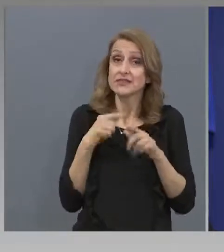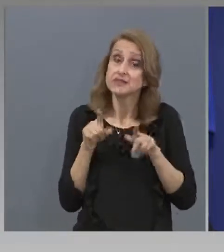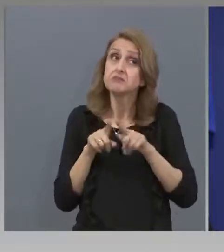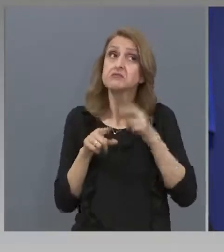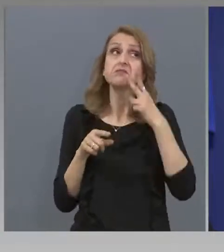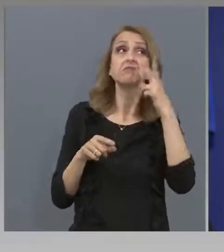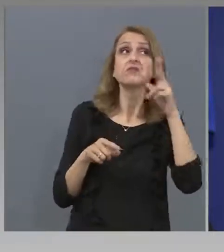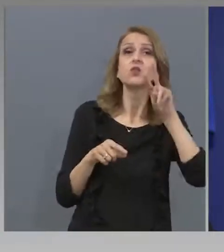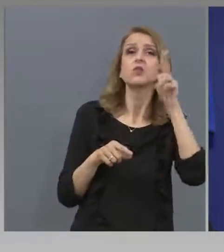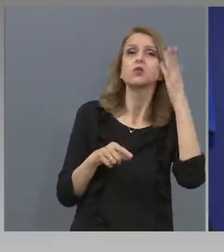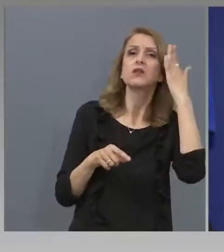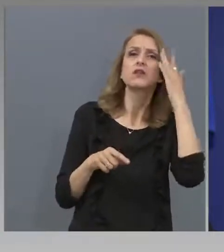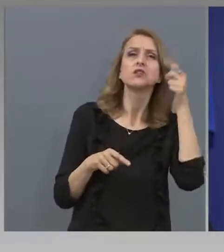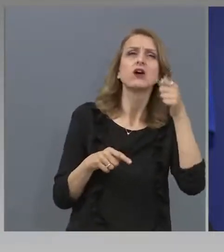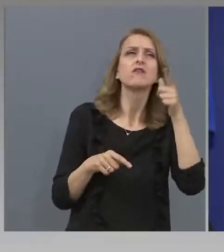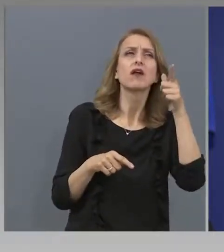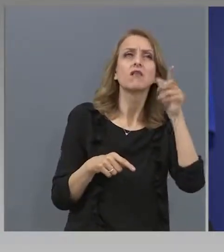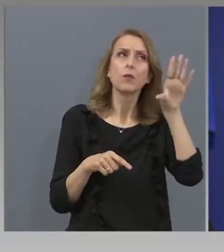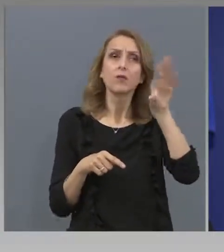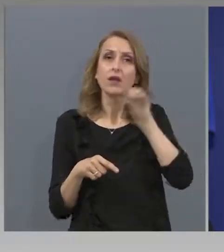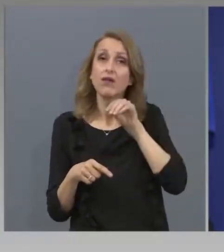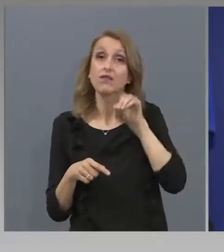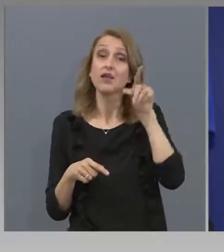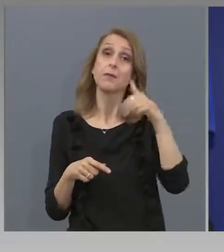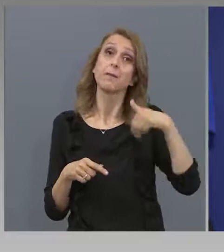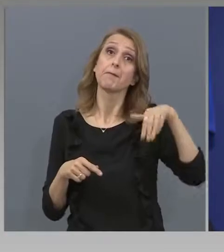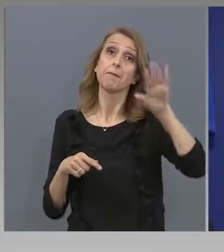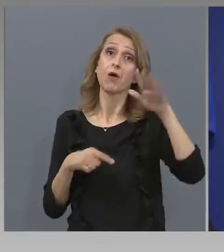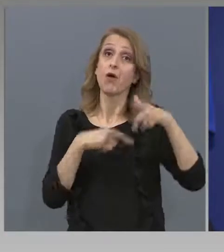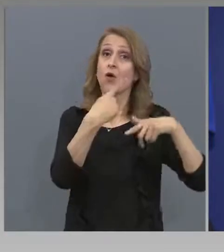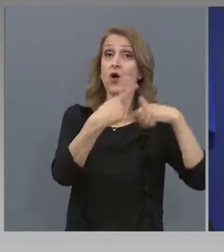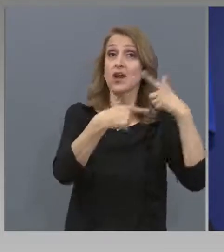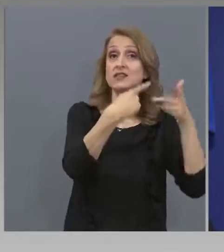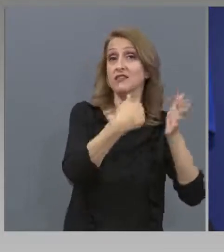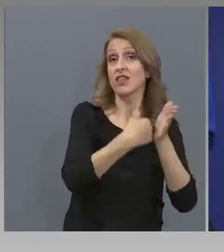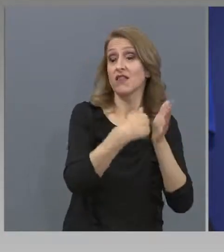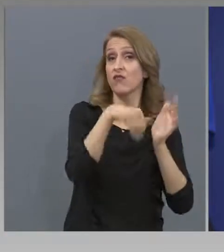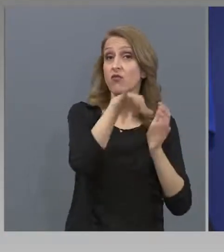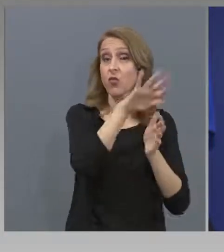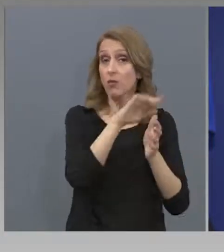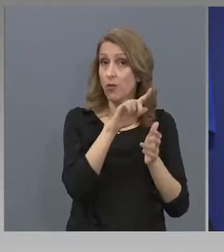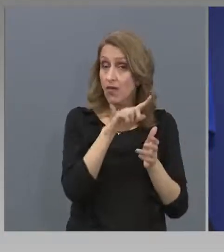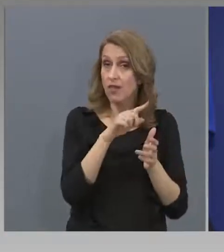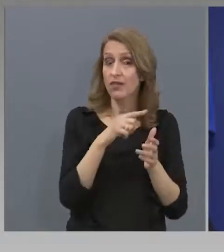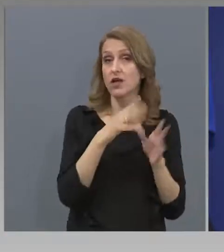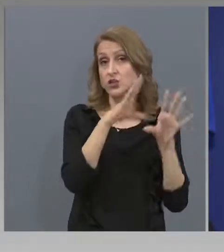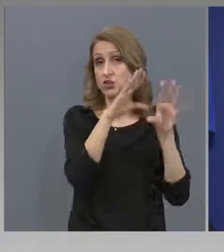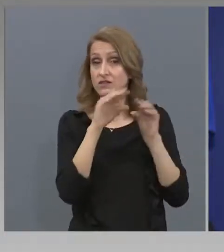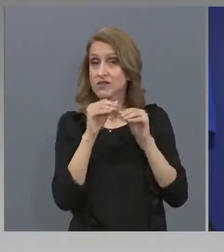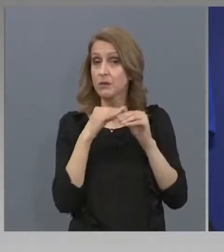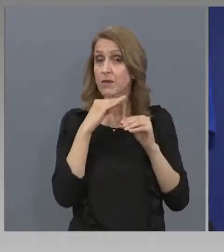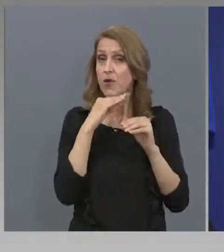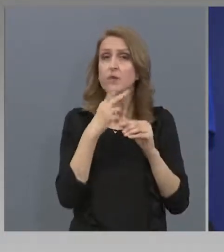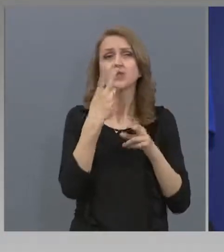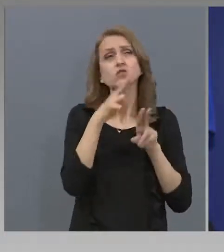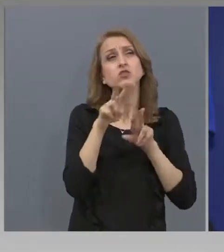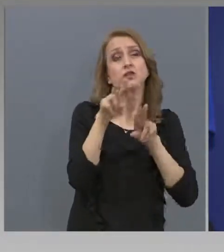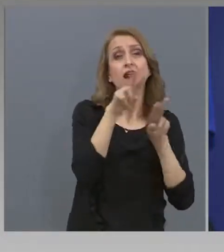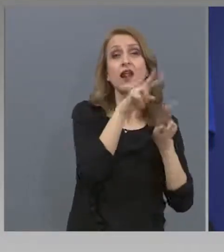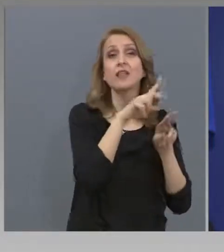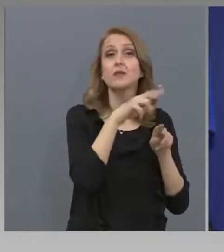другите европейски държави, особено с по-развит футбол и спорт. Ще следим